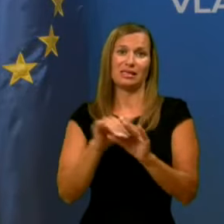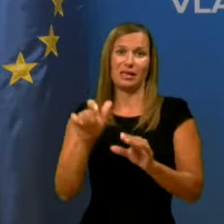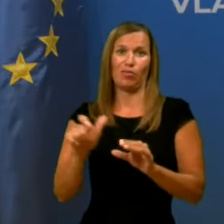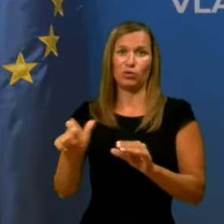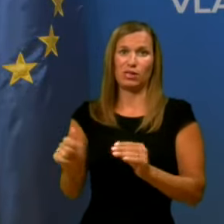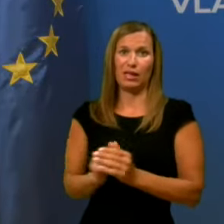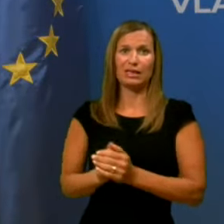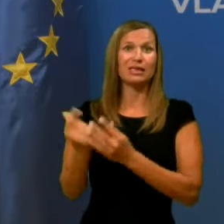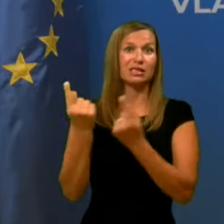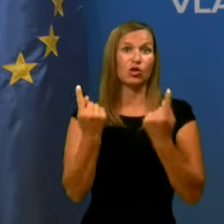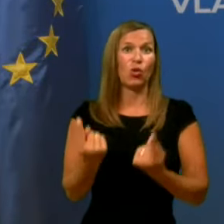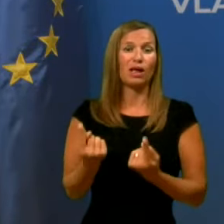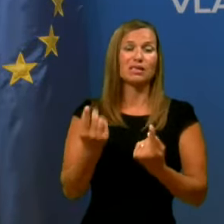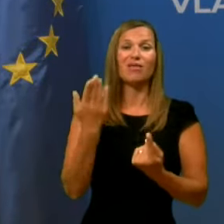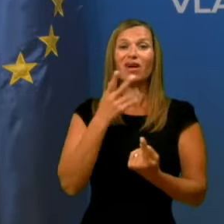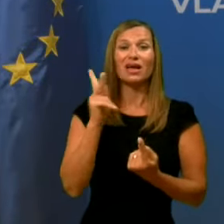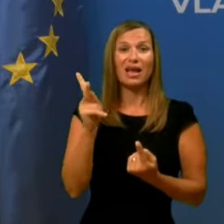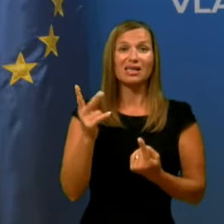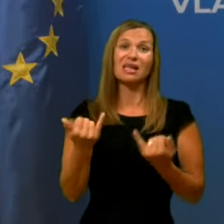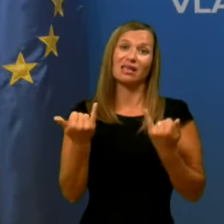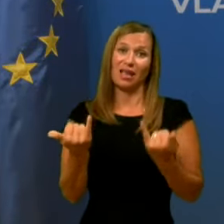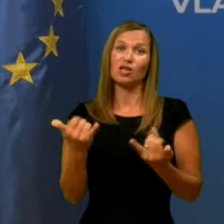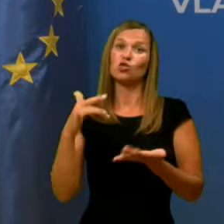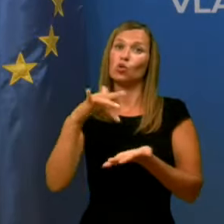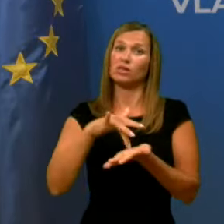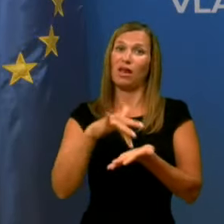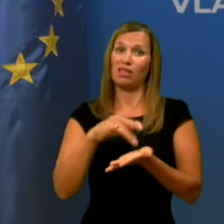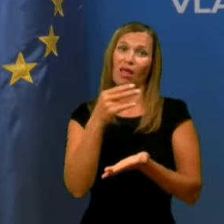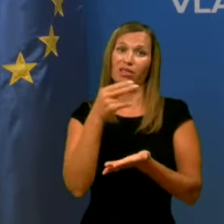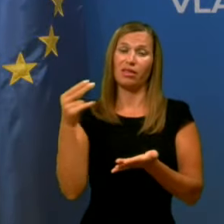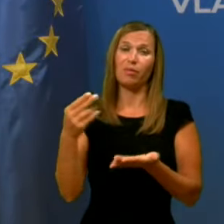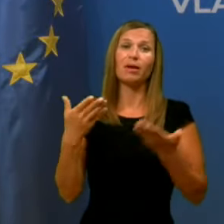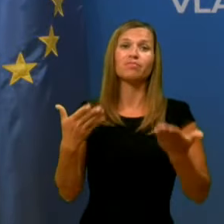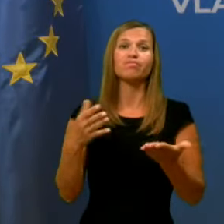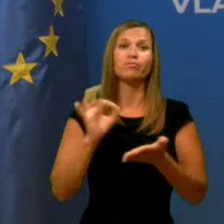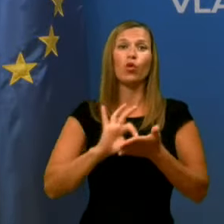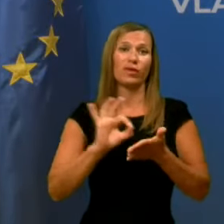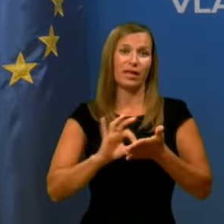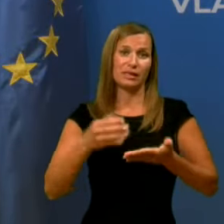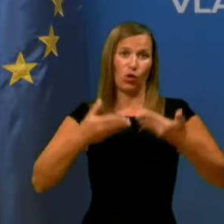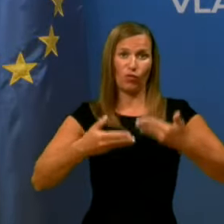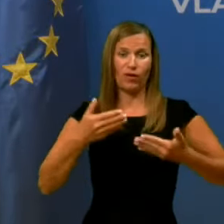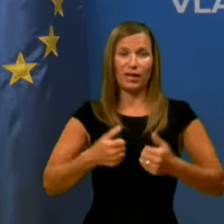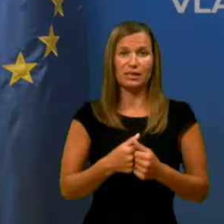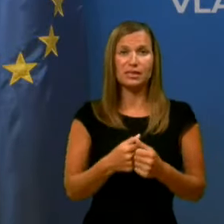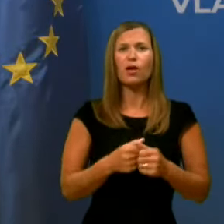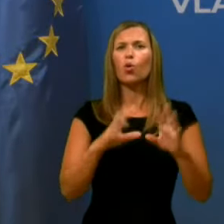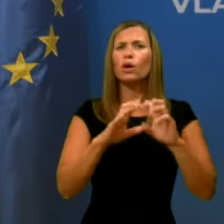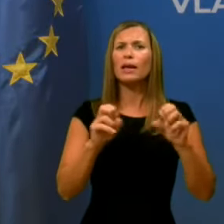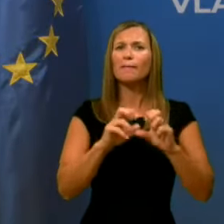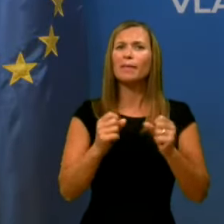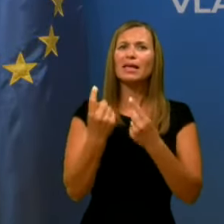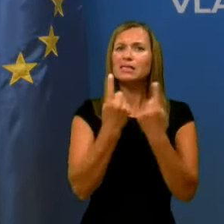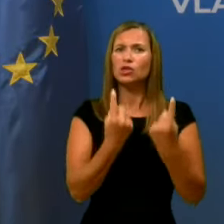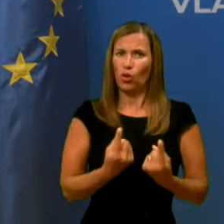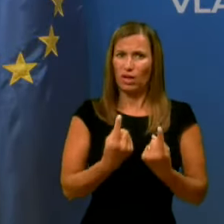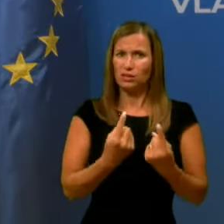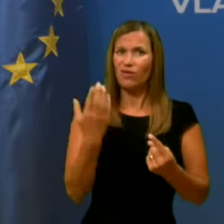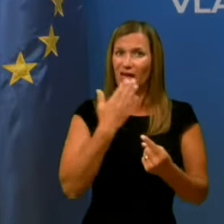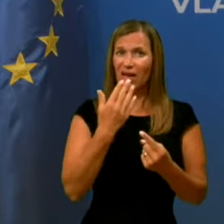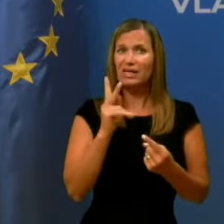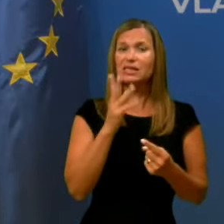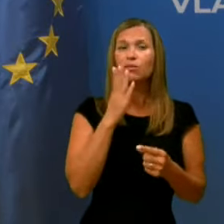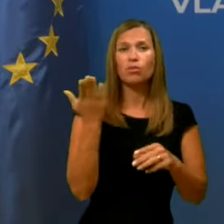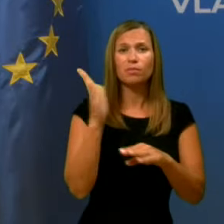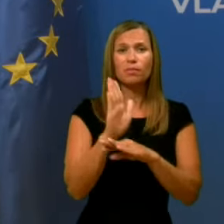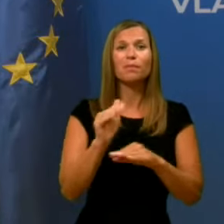Stanje v Hrastniku je tako danes osredna tema današnje novinarske konference. V krepe in stanje v Hrastniku boste predstavila